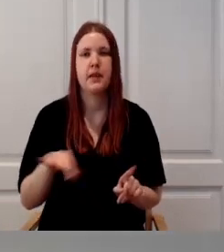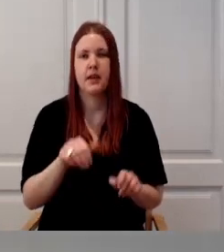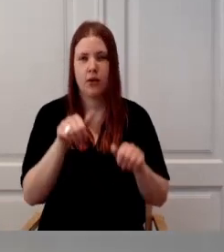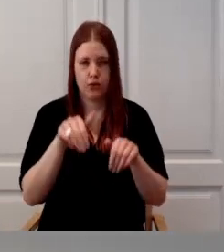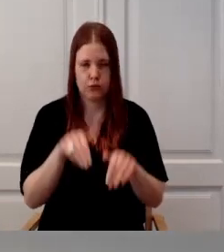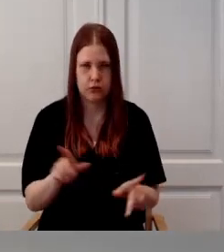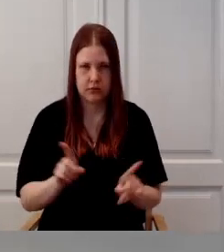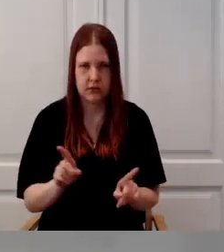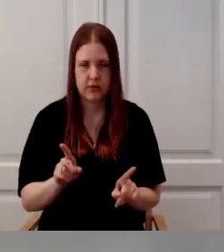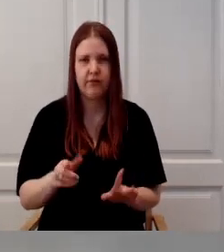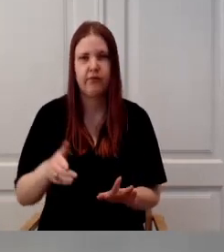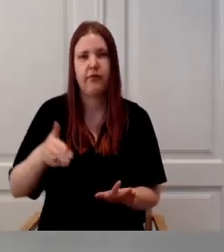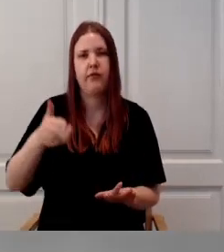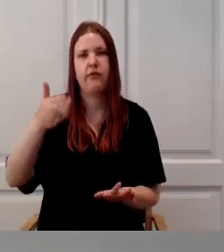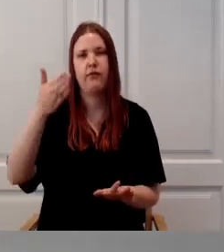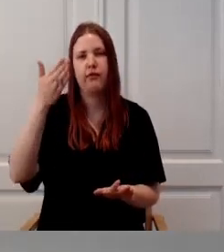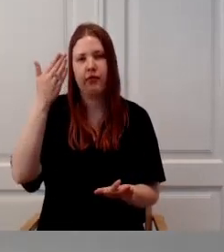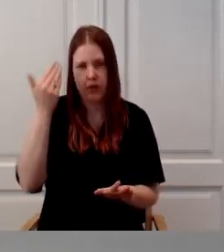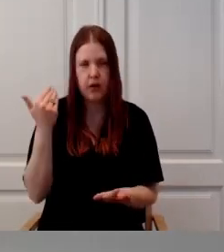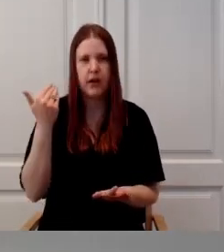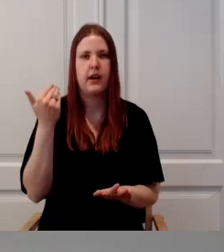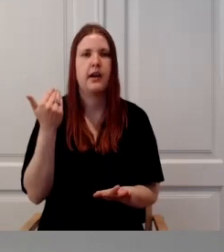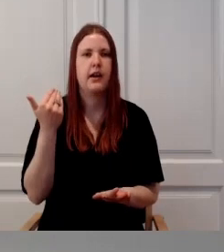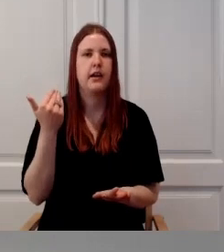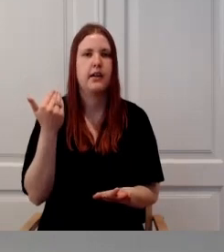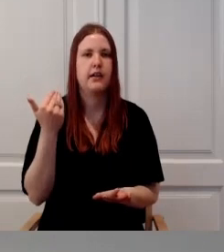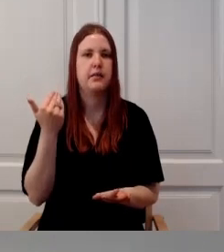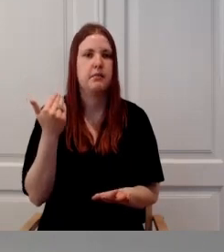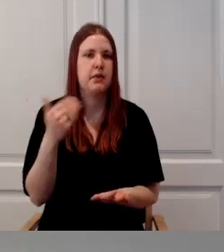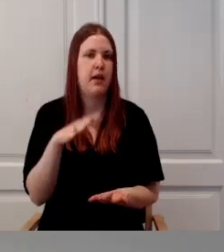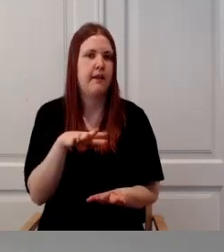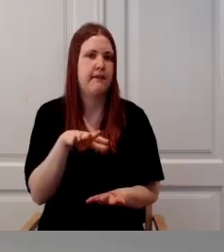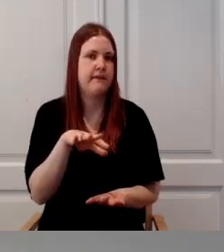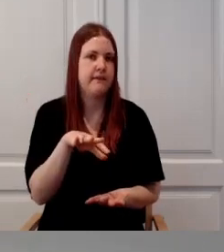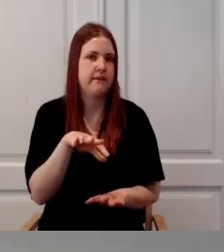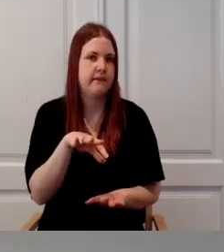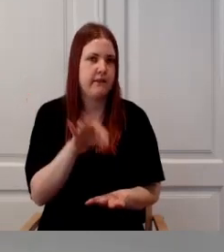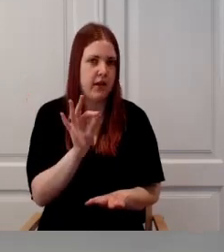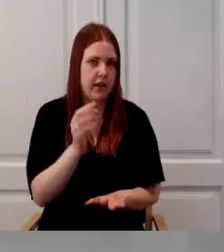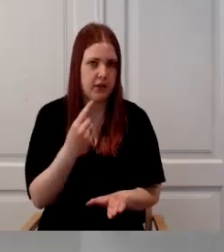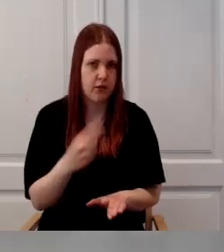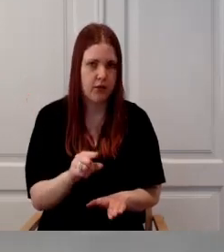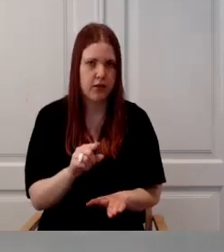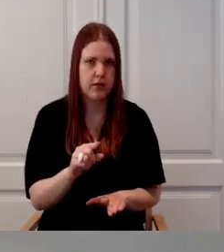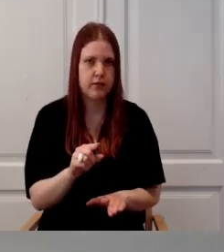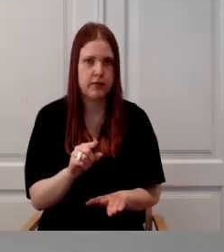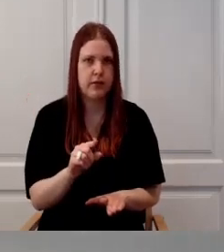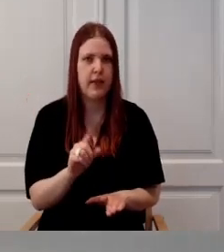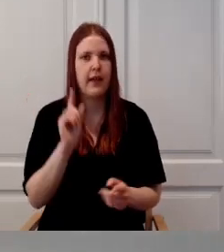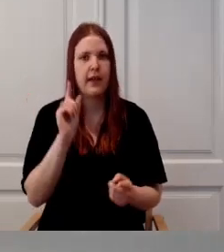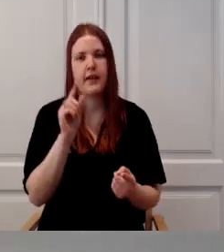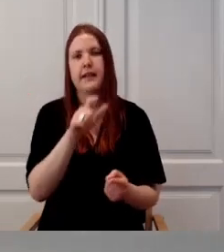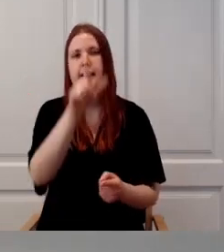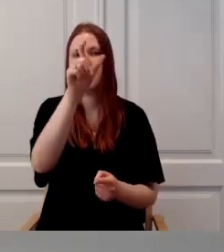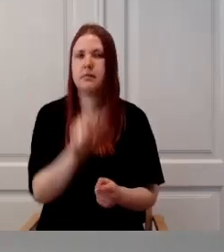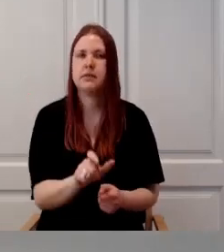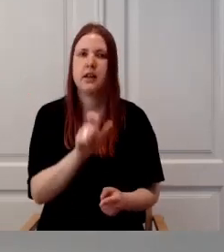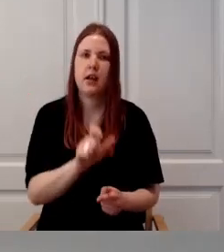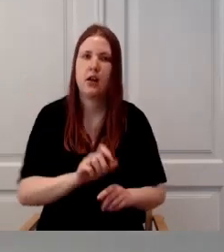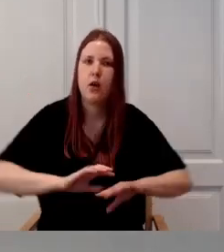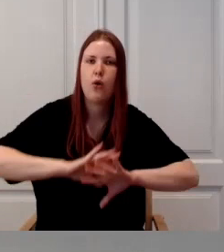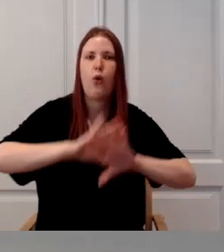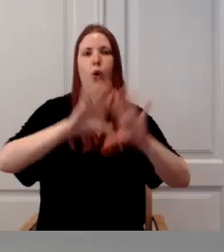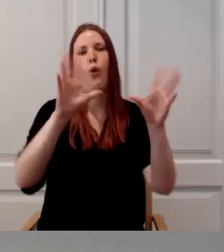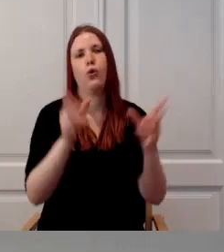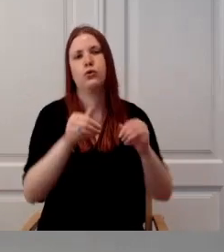võeti vastu siis selline valik, et inimesele väljastakse koond otsus. Meie